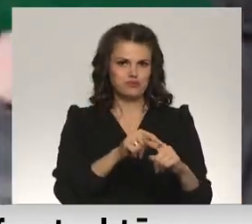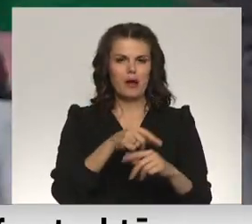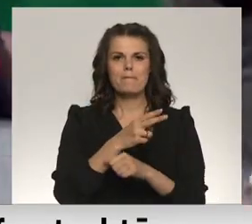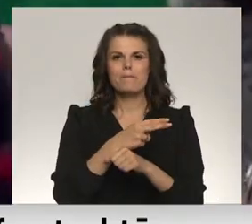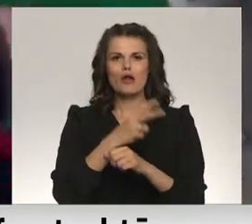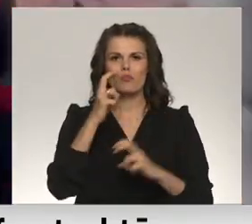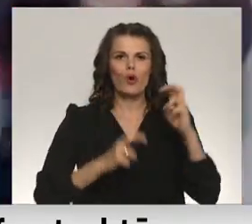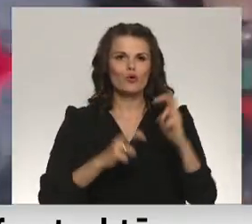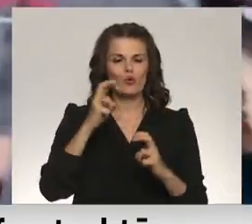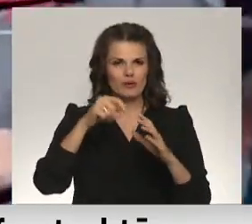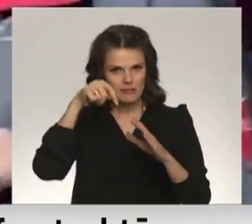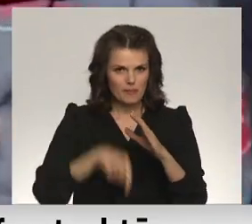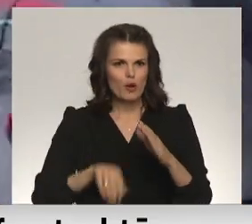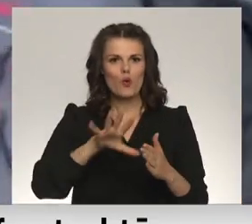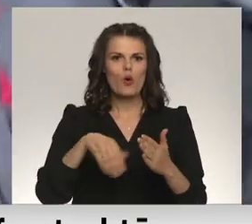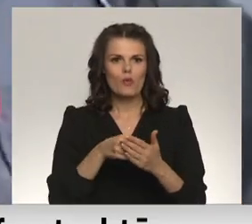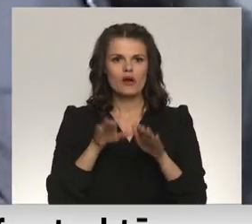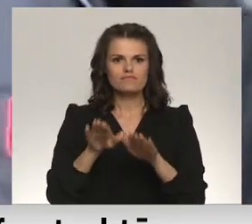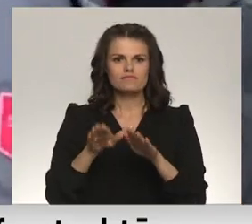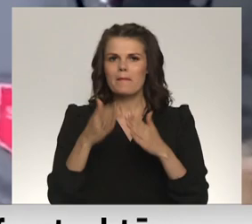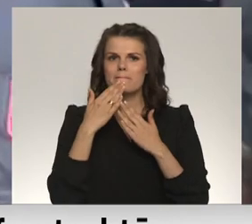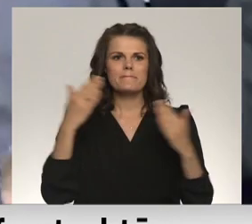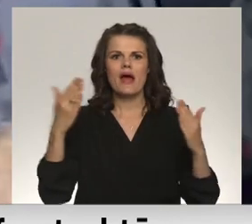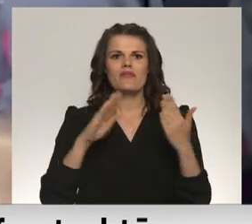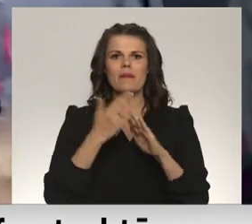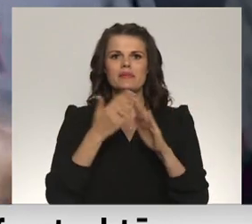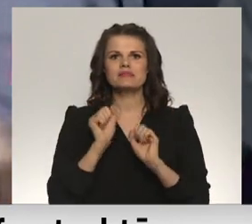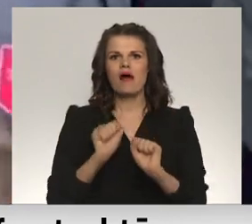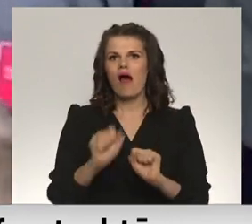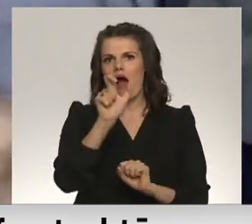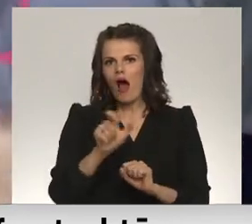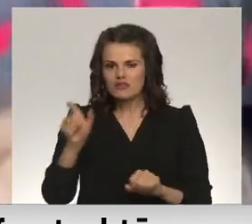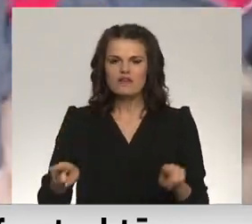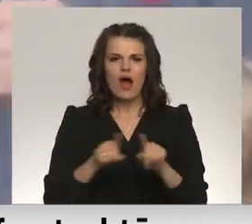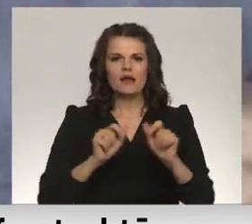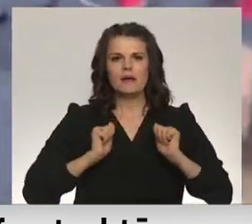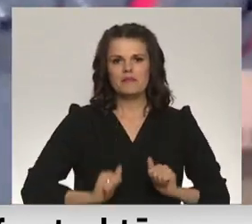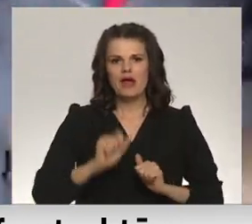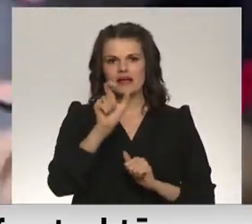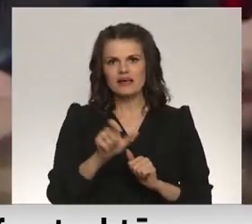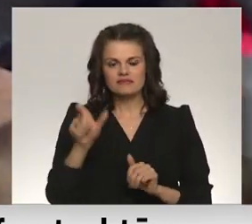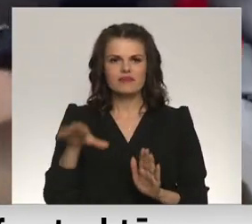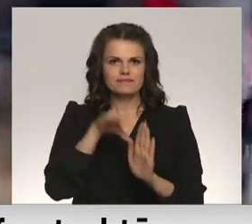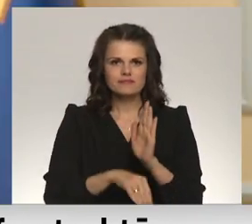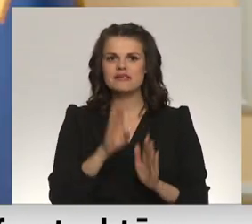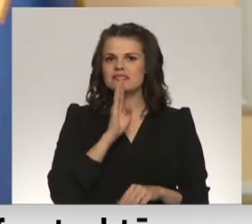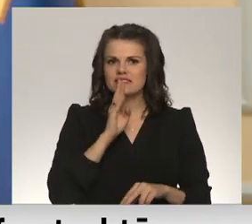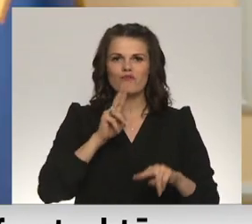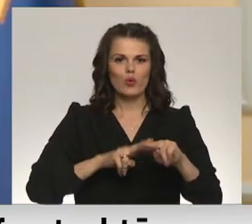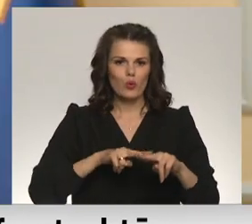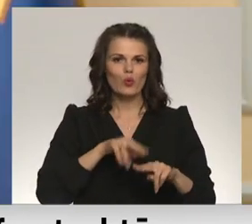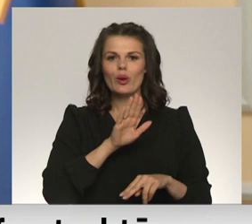Azovstaļi pagrebos joprojām patvēršies pēdējie pilsētas aizstāvi, kā arī civilie dzīvotāji to skaitās ievietas un bērni.